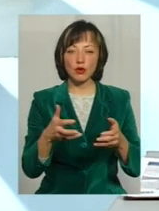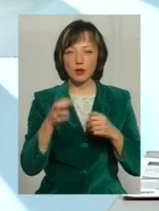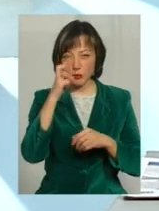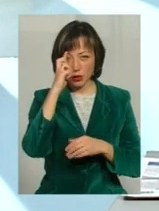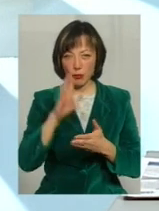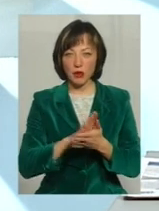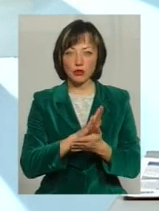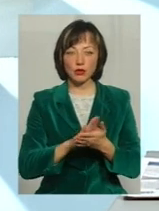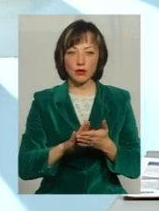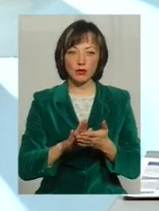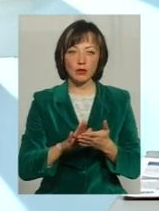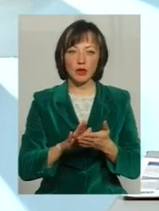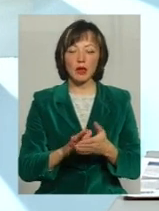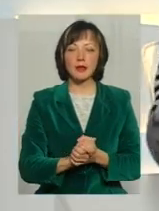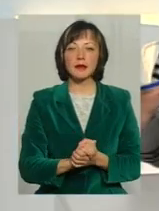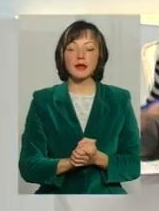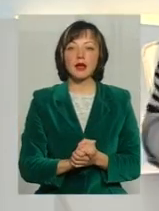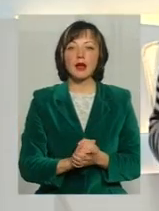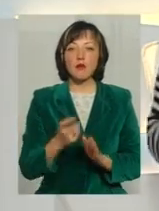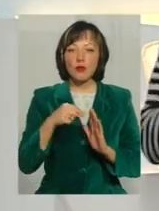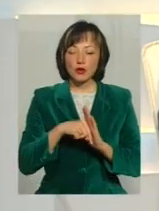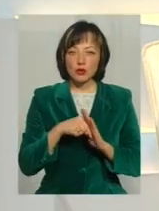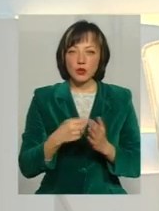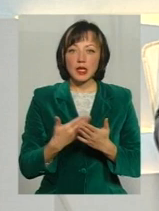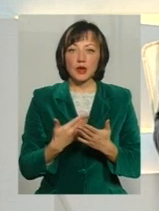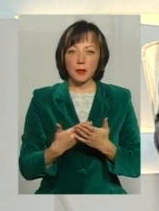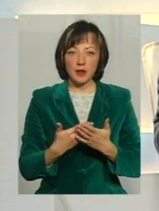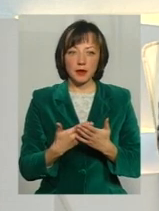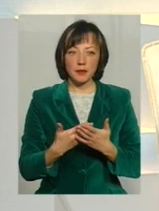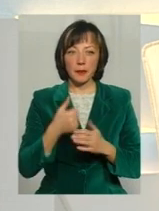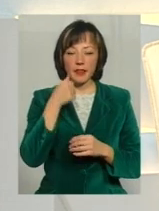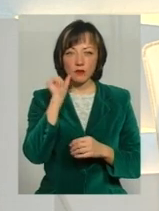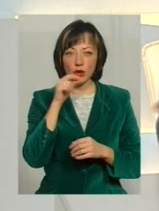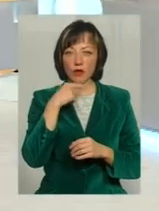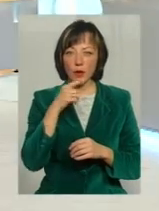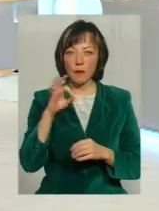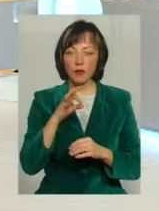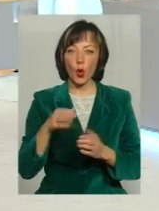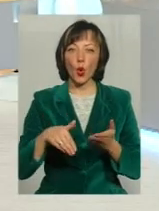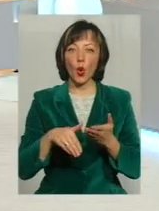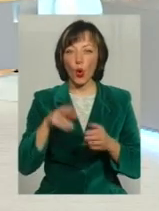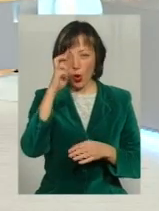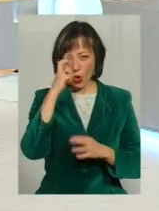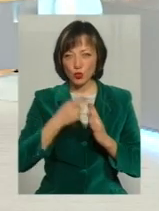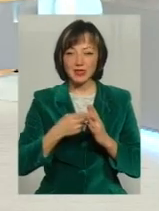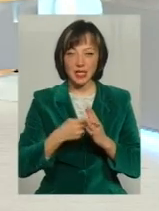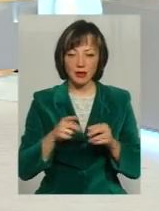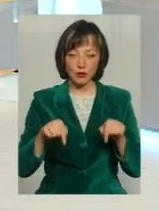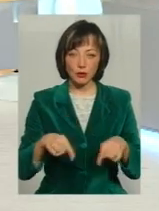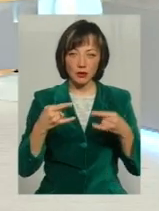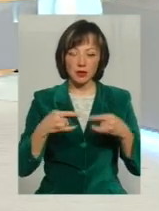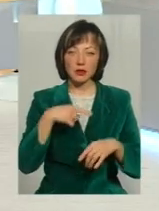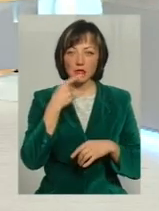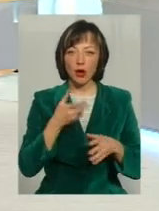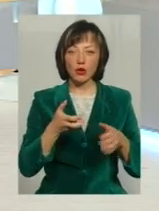безкоштовно адвоката Тобто, по суті, якщо взяти так, вчора ми говорили про субсидії в цій студії І зазначали,